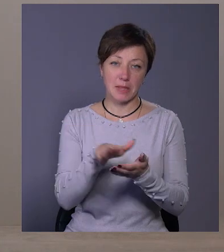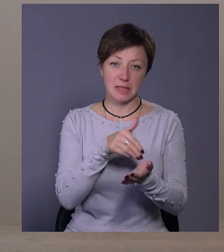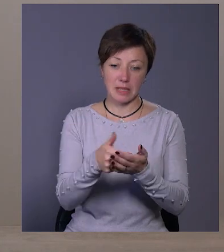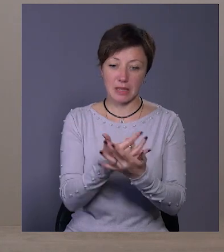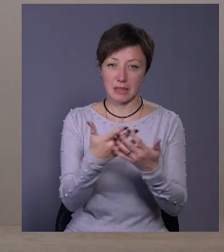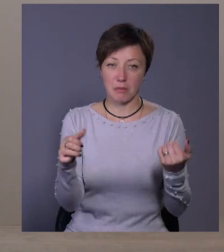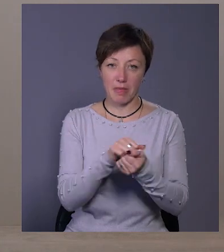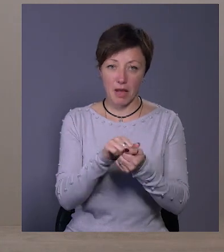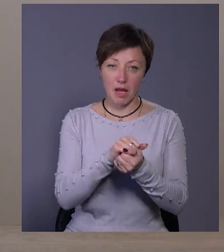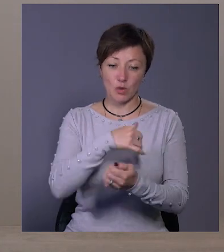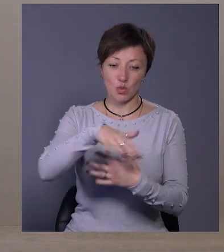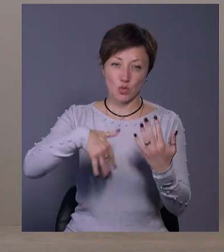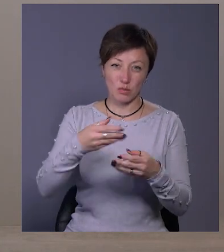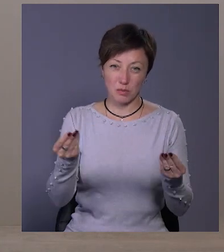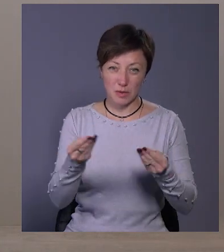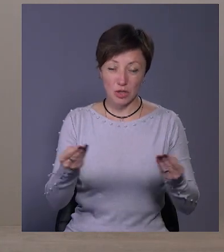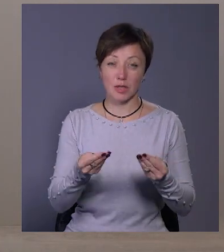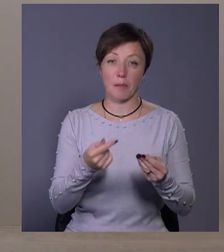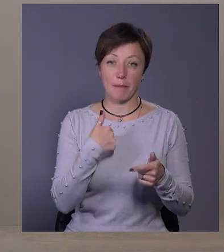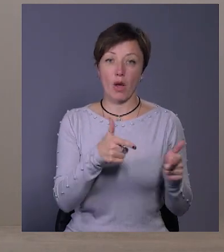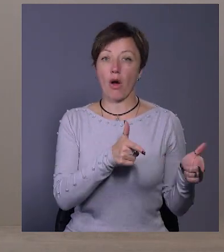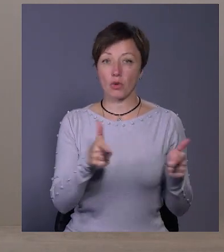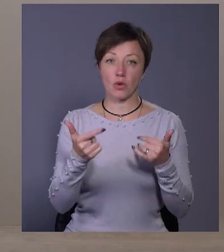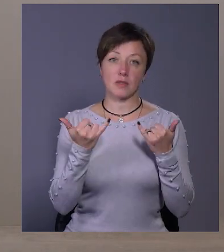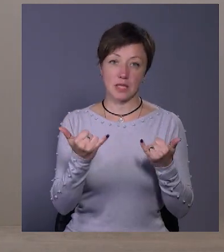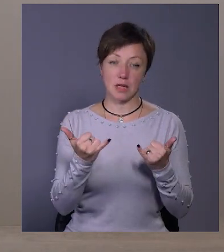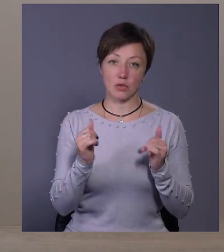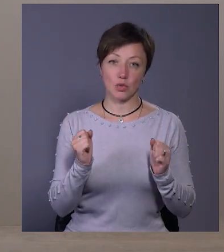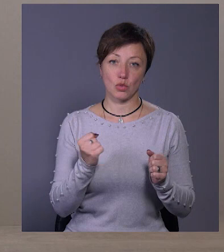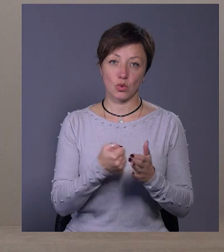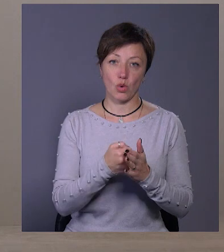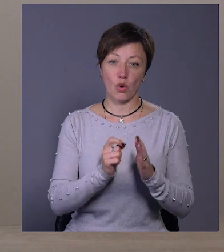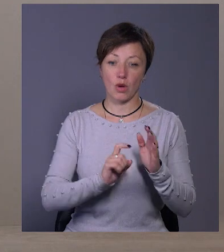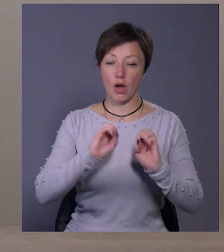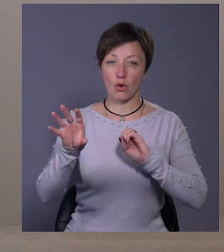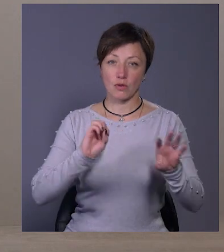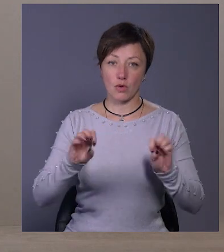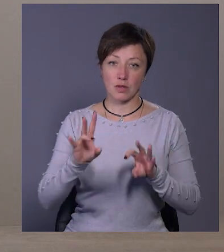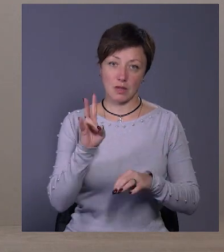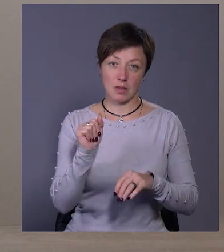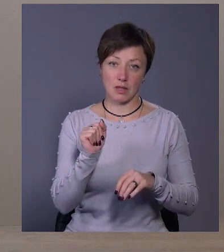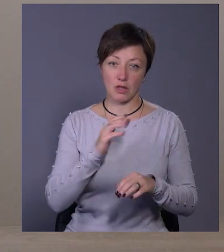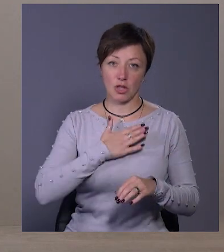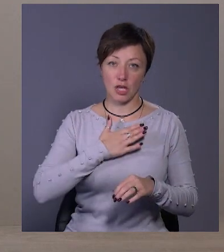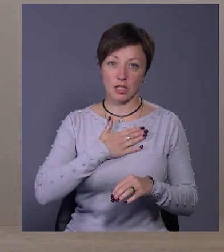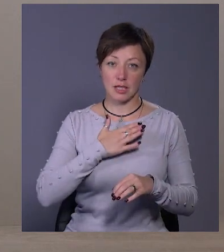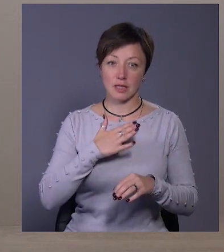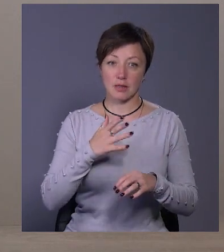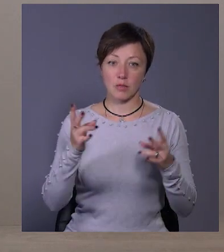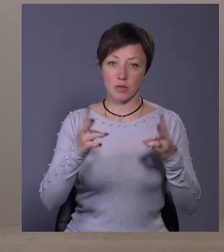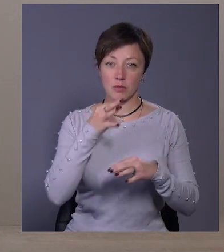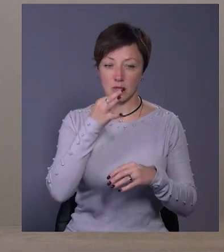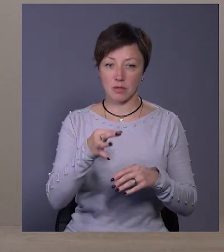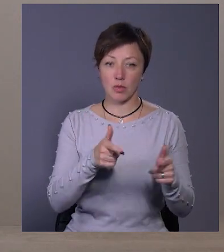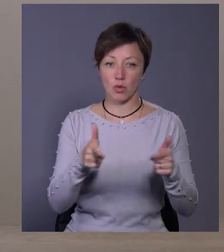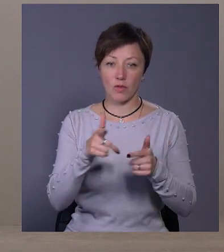матеріалів, піщано-соляна суміш, то ми готові зараз таки розвозимо їх на наші старостинські, було сказано.